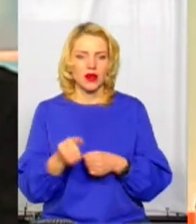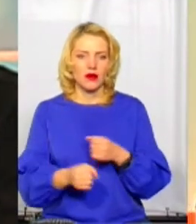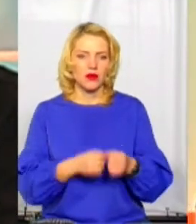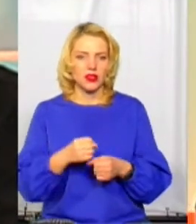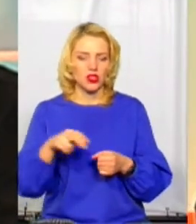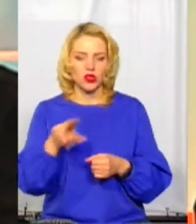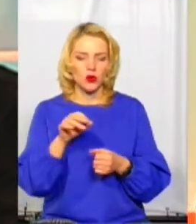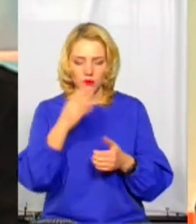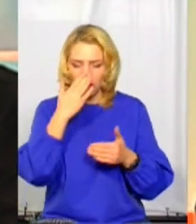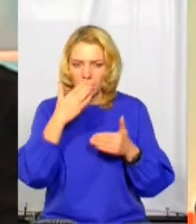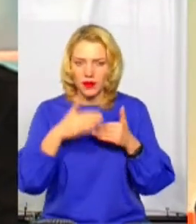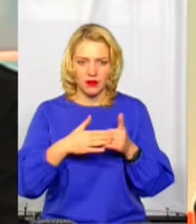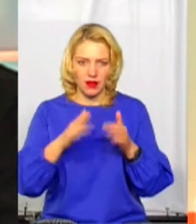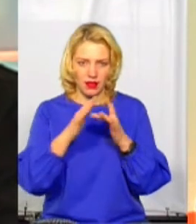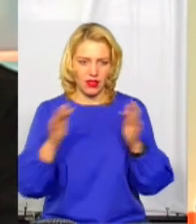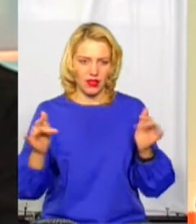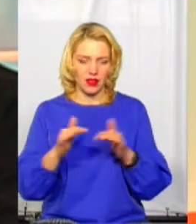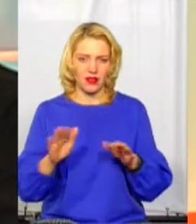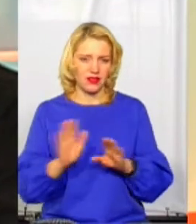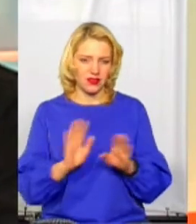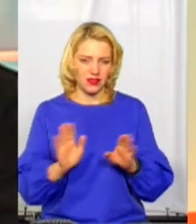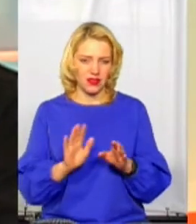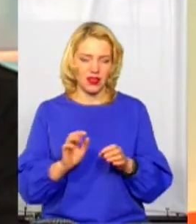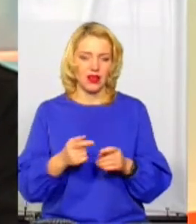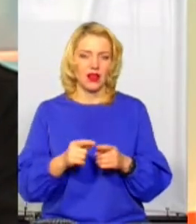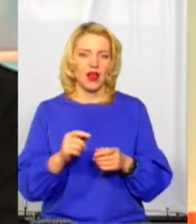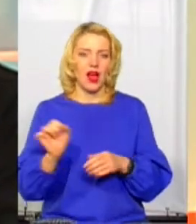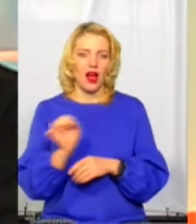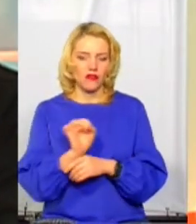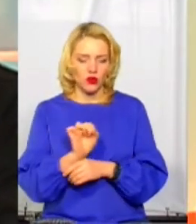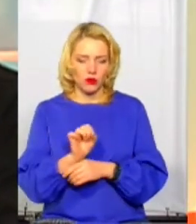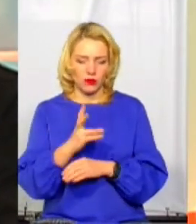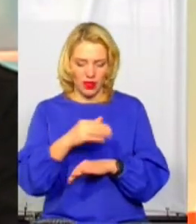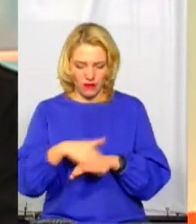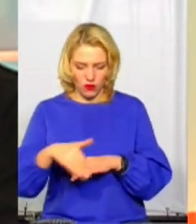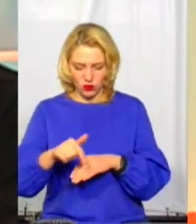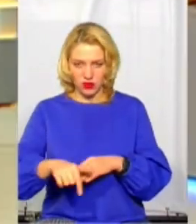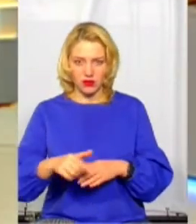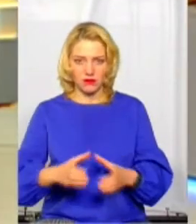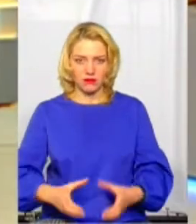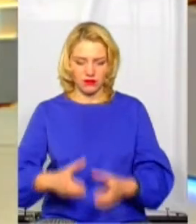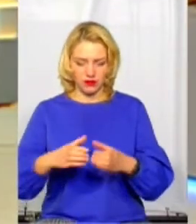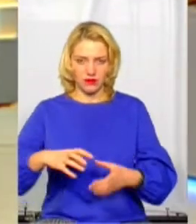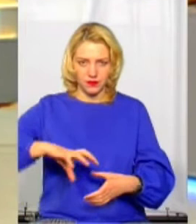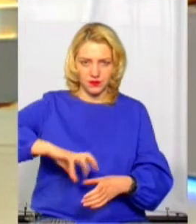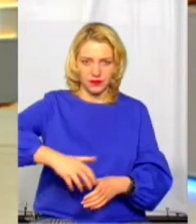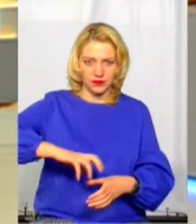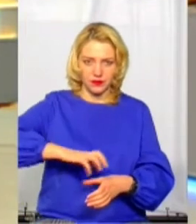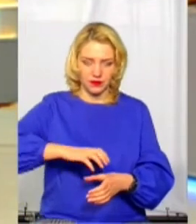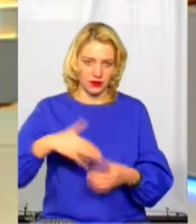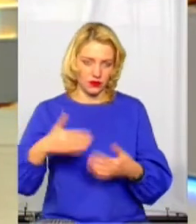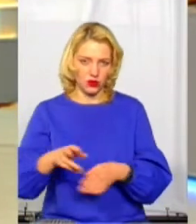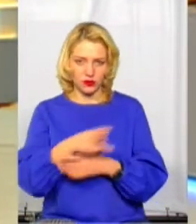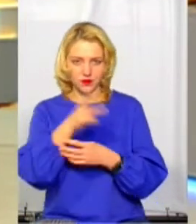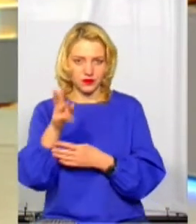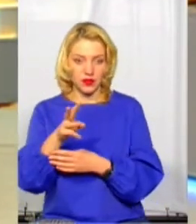Автомобіль приїжджає, встановлюється на пожежний гідрант, який на вуличній магістралі знаходиться. Але якщо буде така